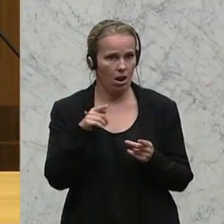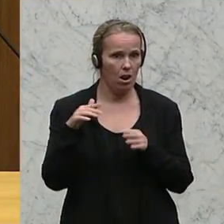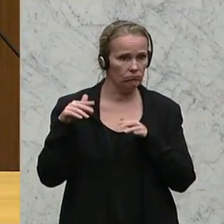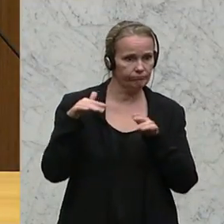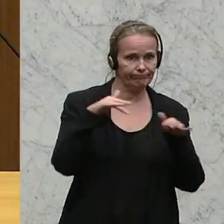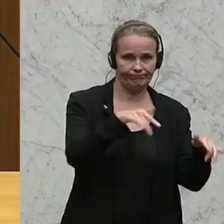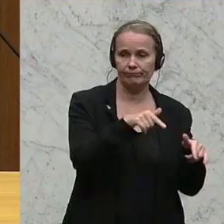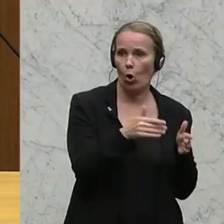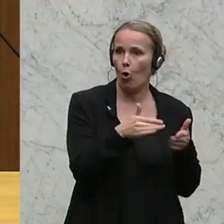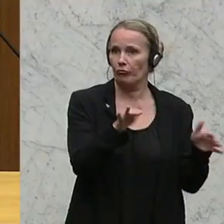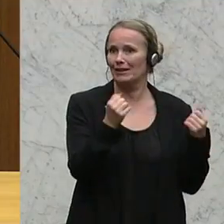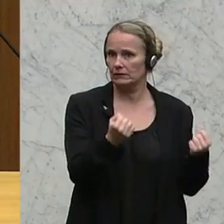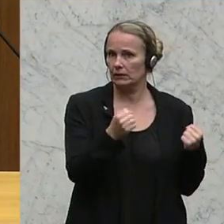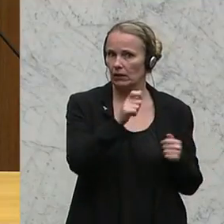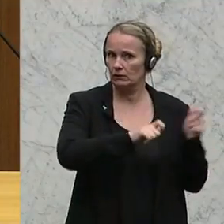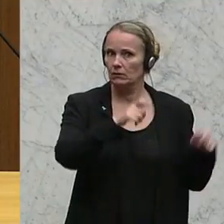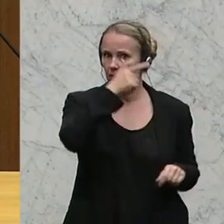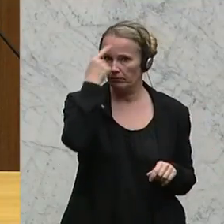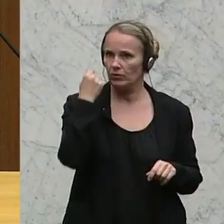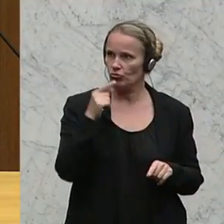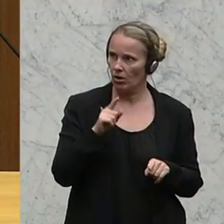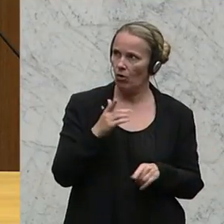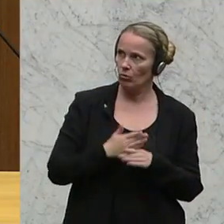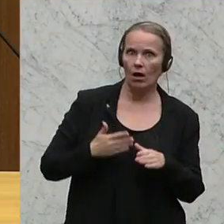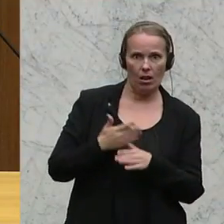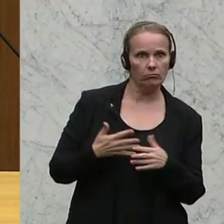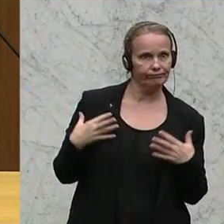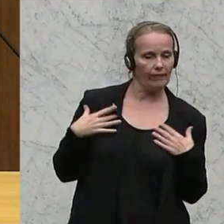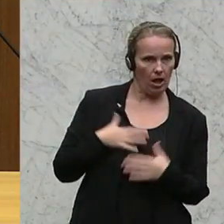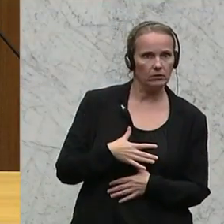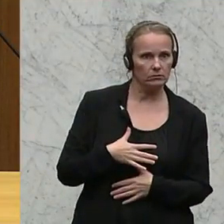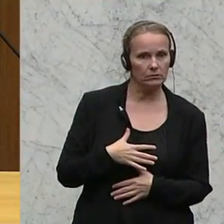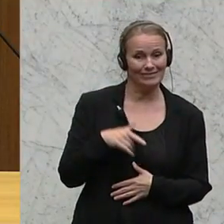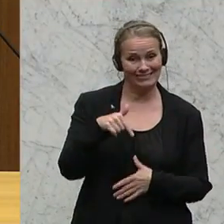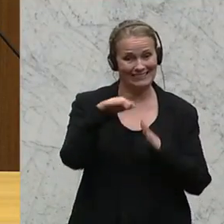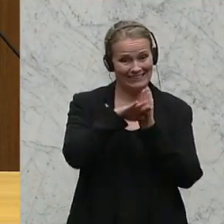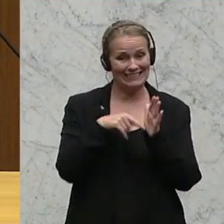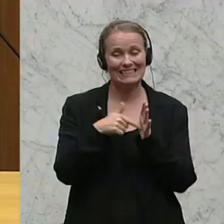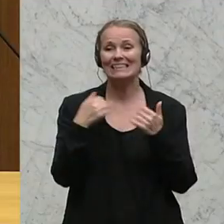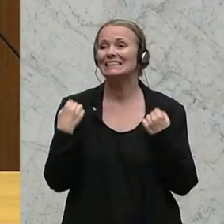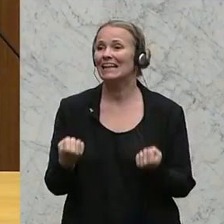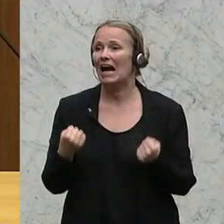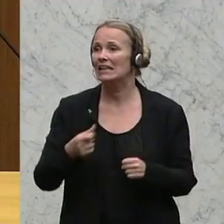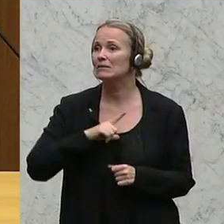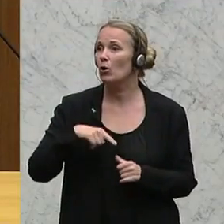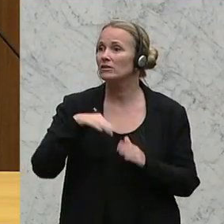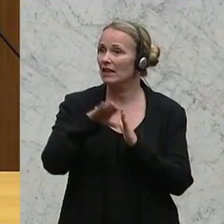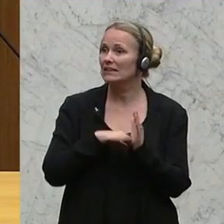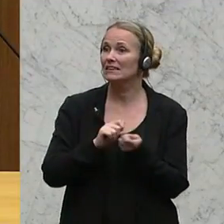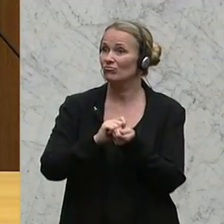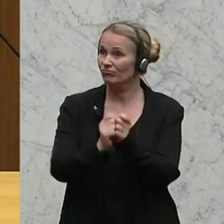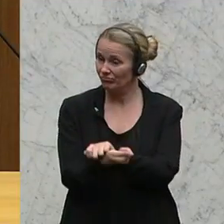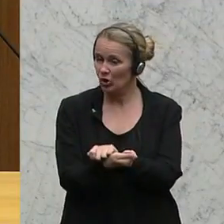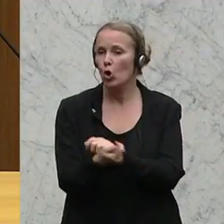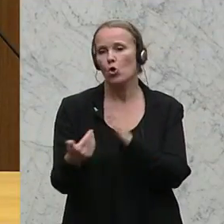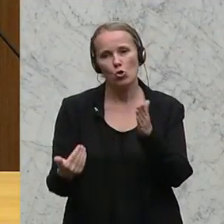beeinflussen und den Menschen auch teilweise Angst machen. Mit der Novellierung dieses Sicherheitspolizeigesetzes schaffen wir neue